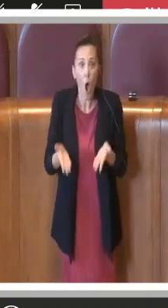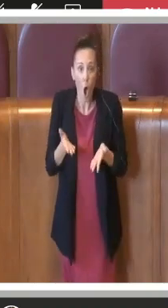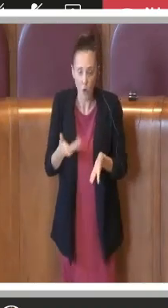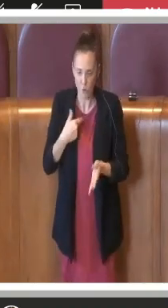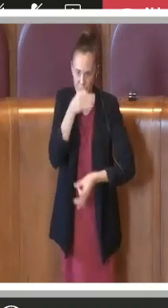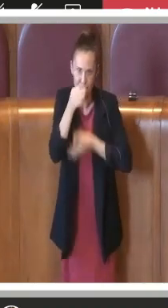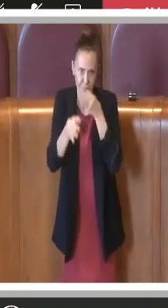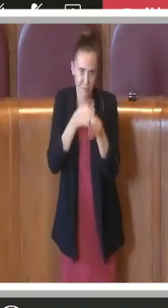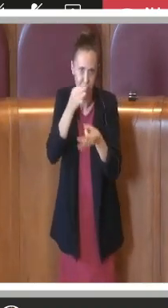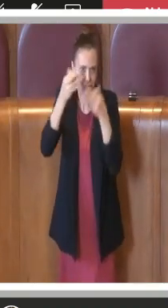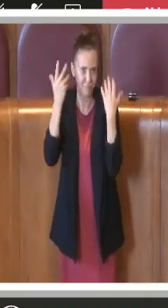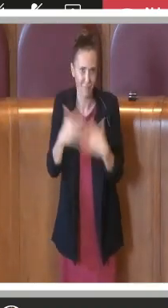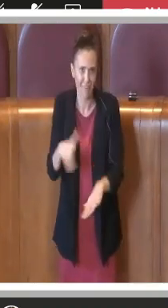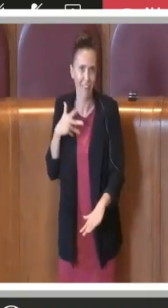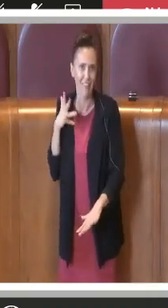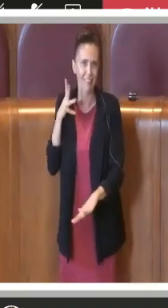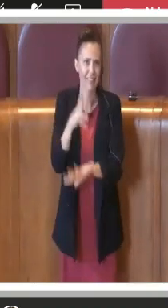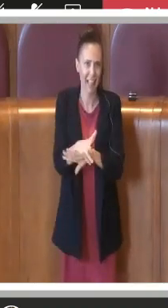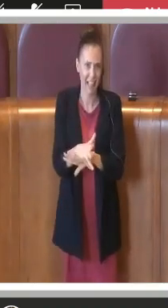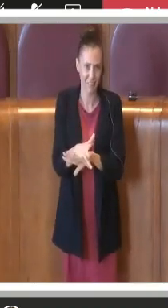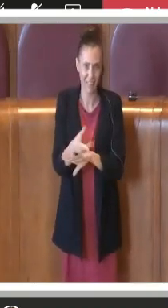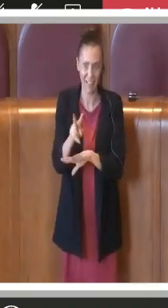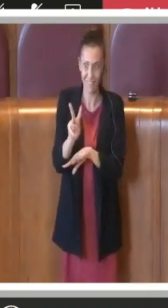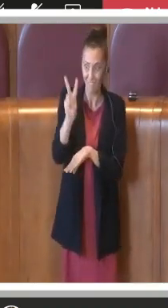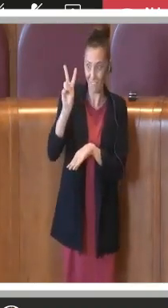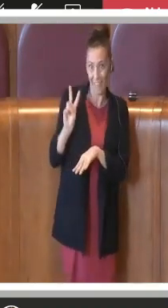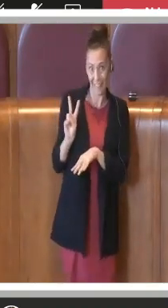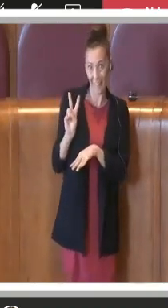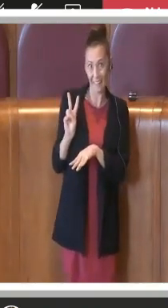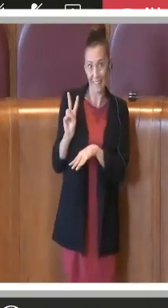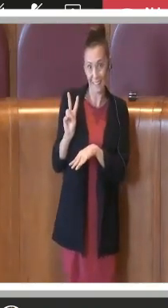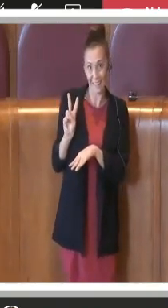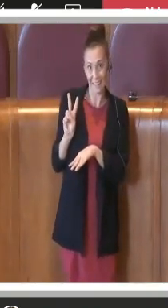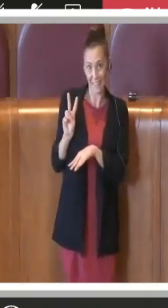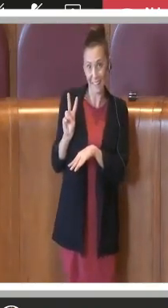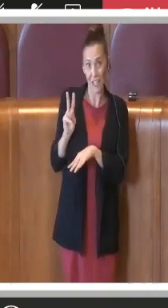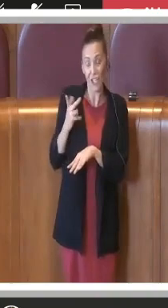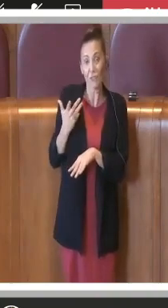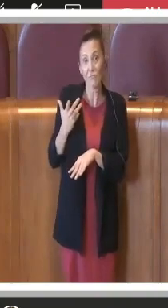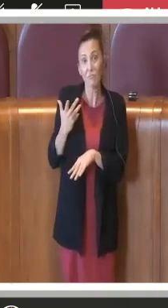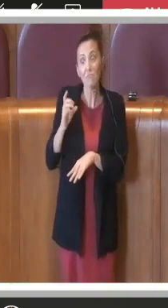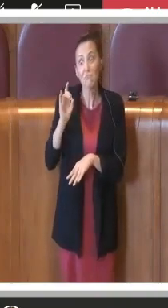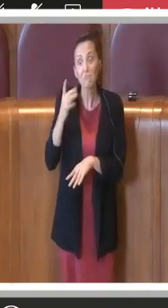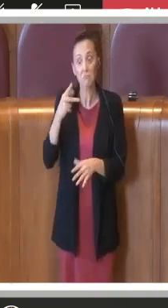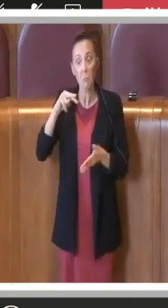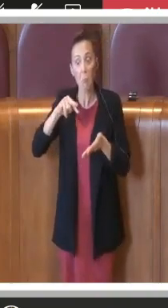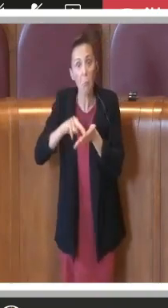nell'intervento che ho fatto venerdì, se c'è stato un problema